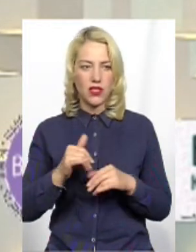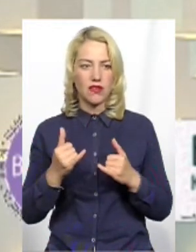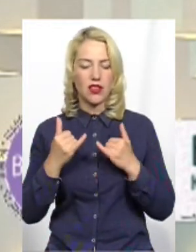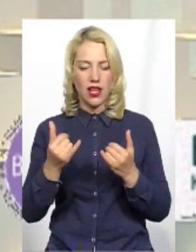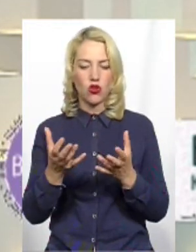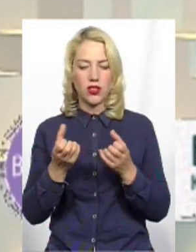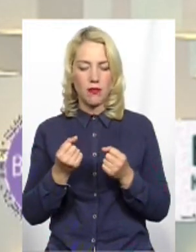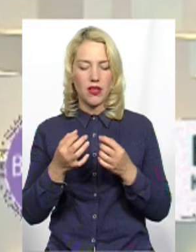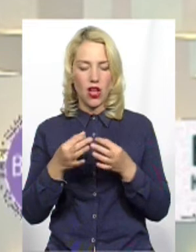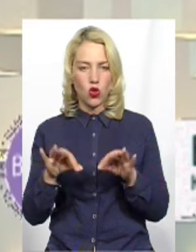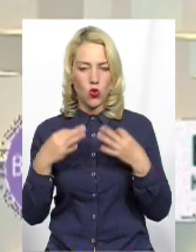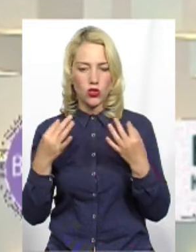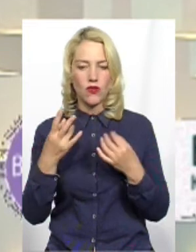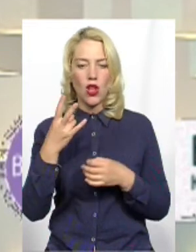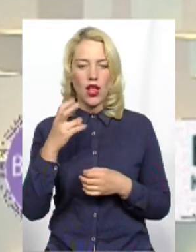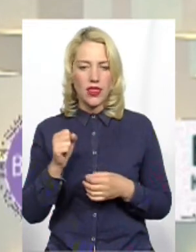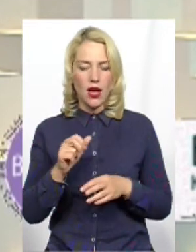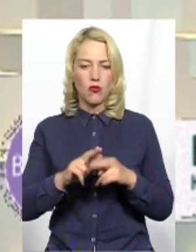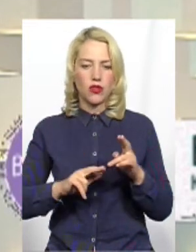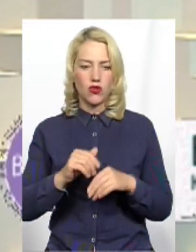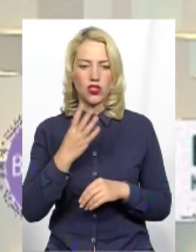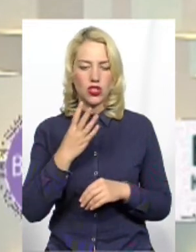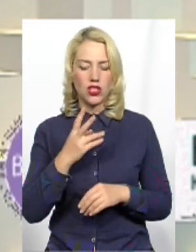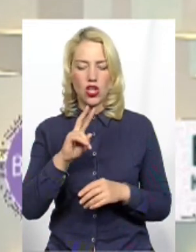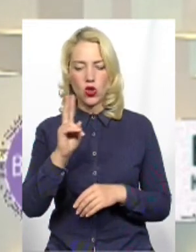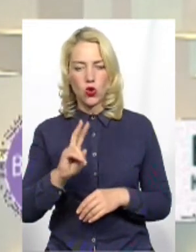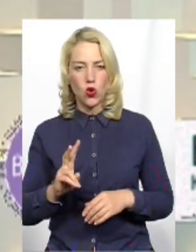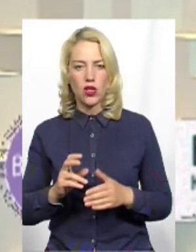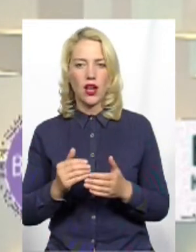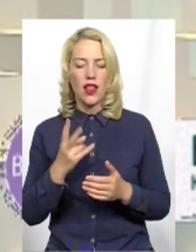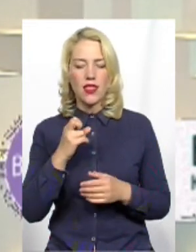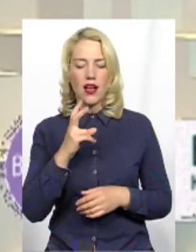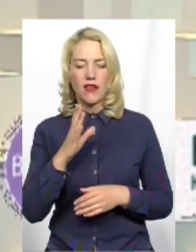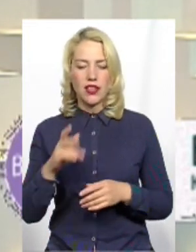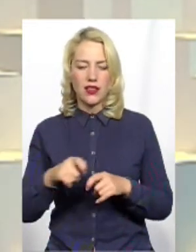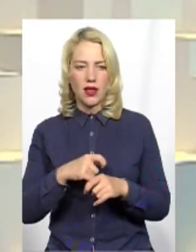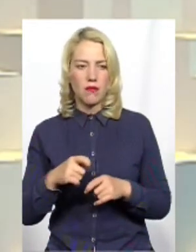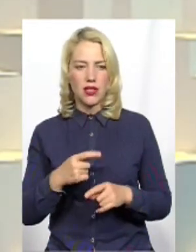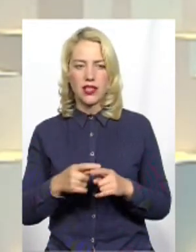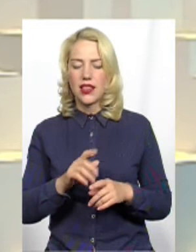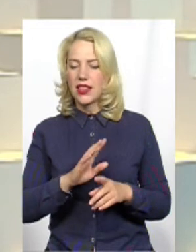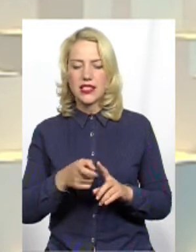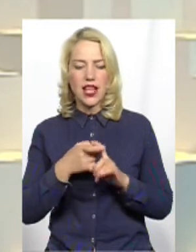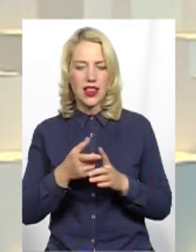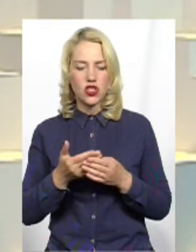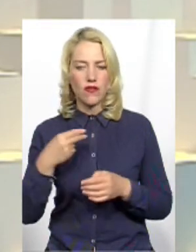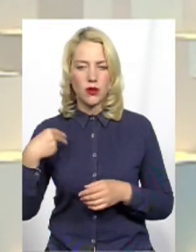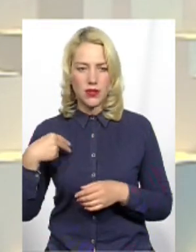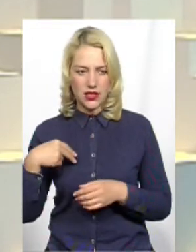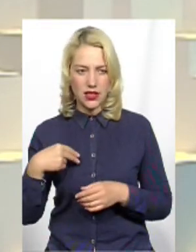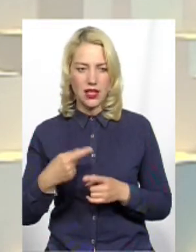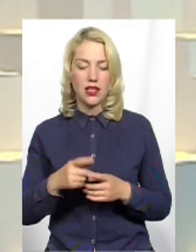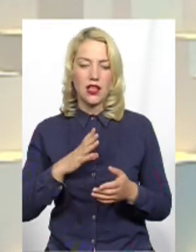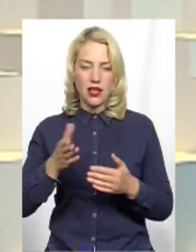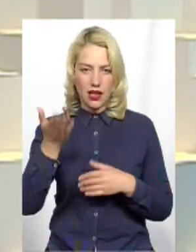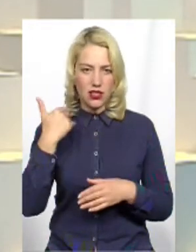дозволу на будівництво 4 долара за квадратний метр? Незалежно від президента, незалежно, от платили при Януковичі, платили при